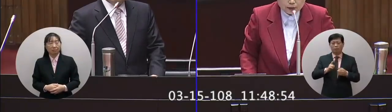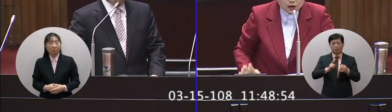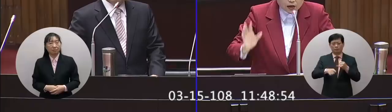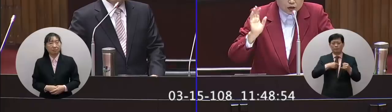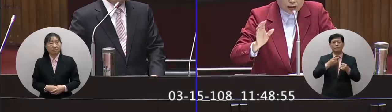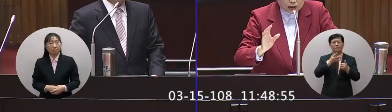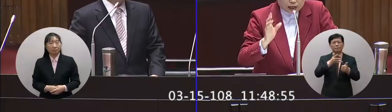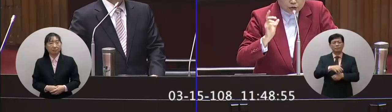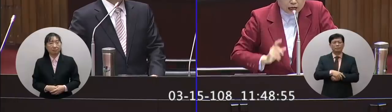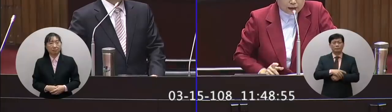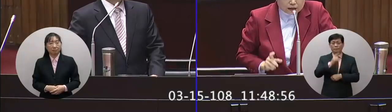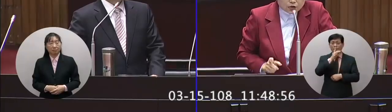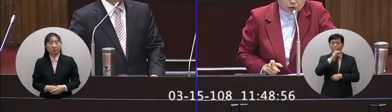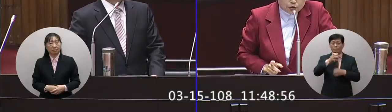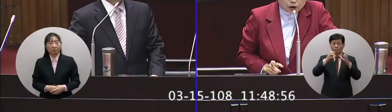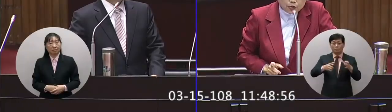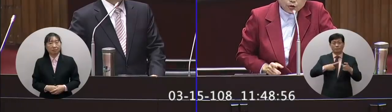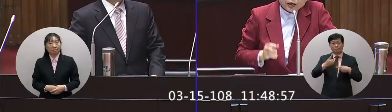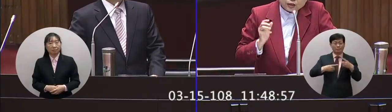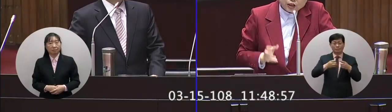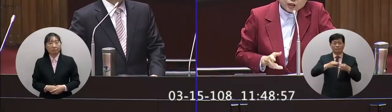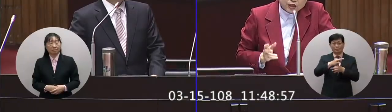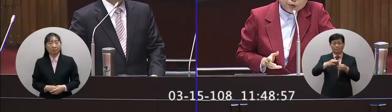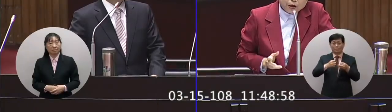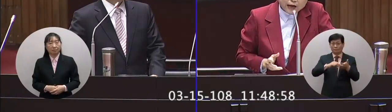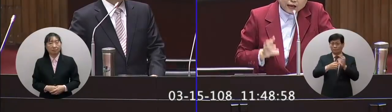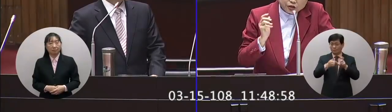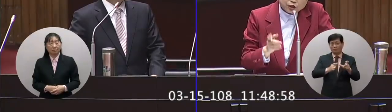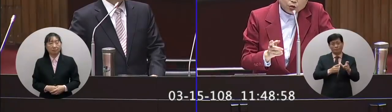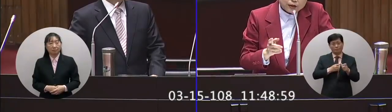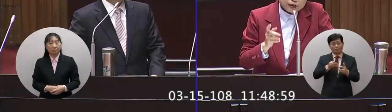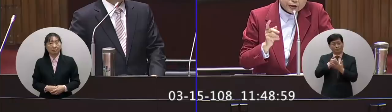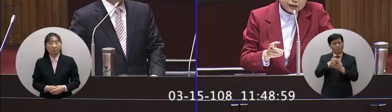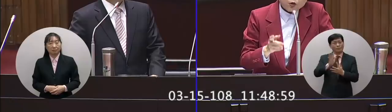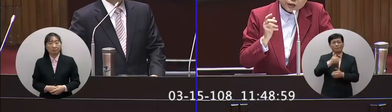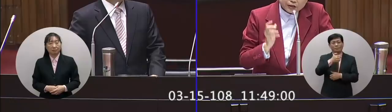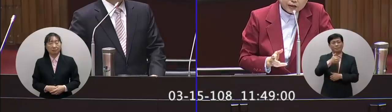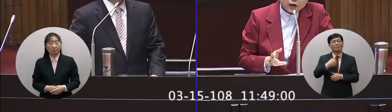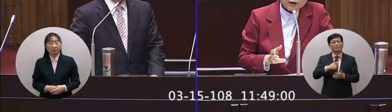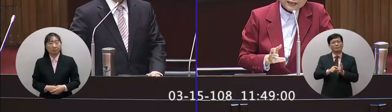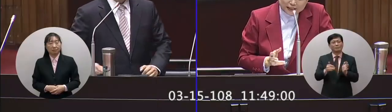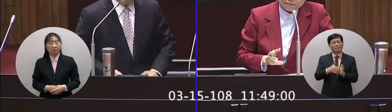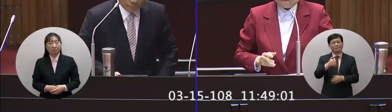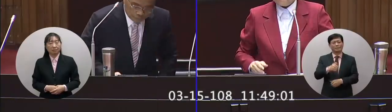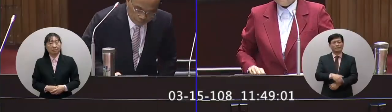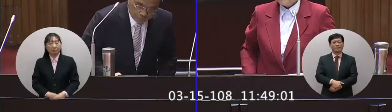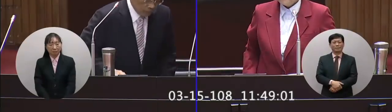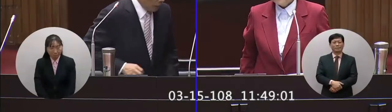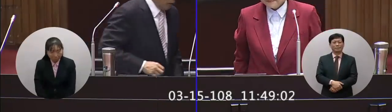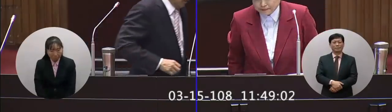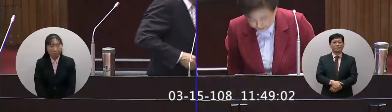一個剩下幾秒希望你台中開辦自由經營貿易區請你行政院不要卡支持我們謝謝我的時間到了謝謝